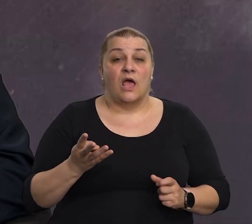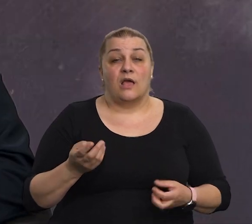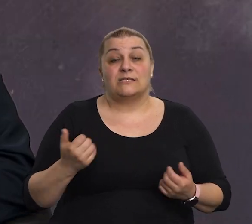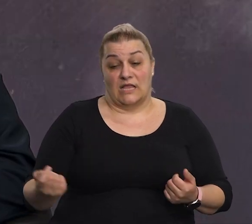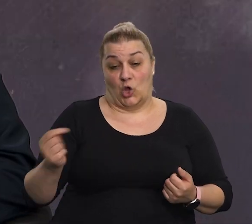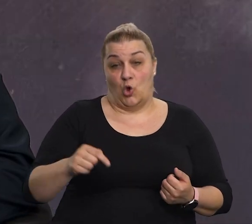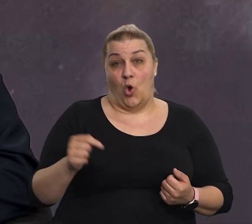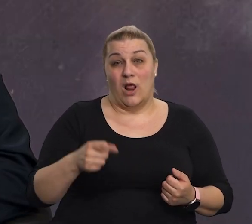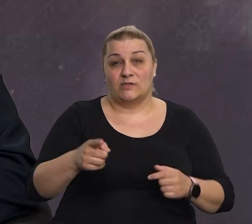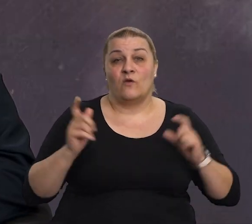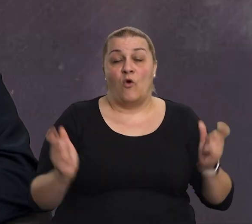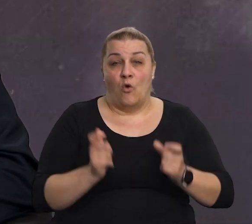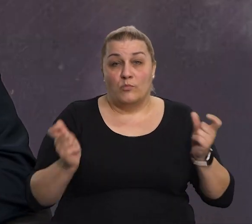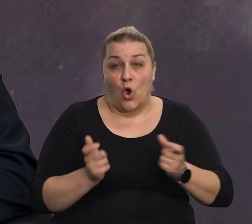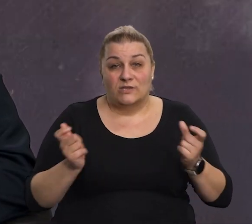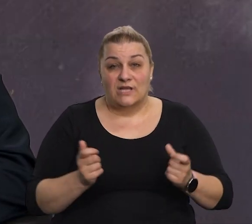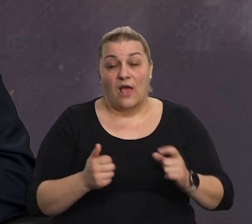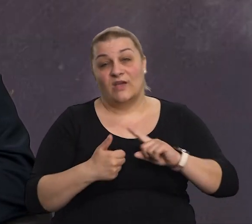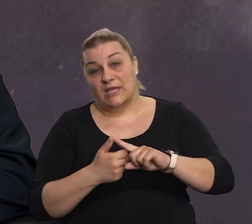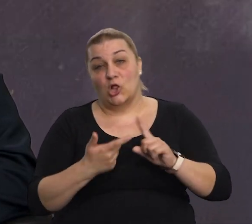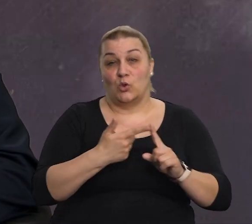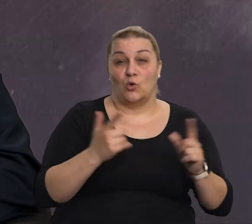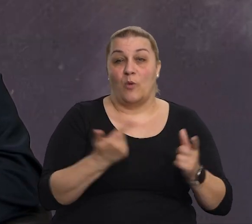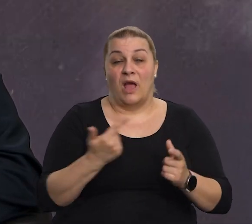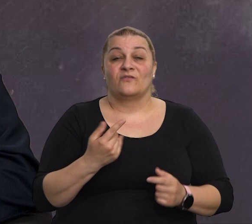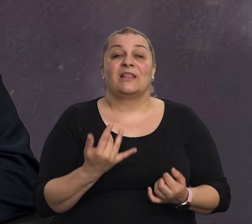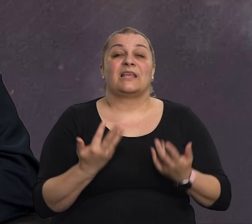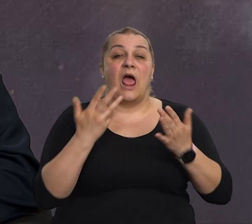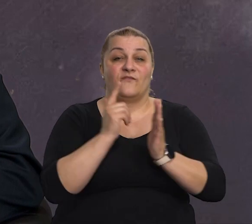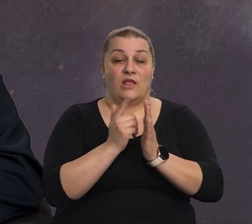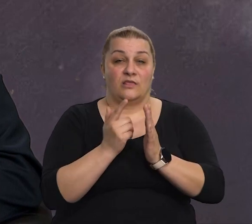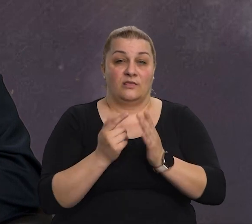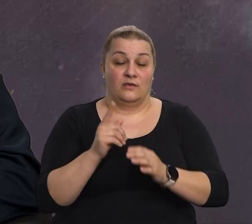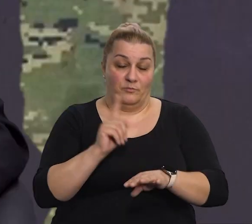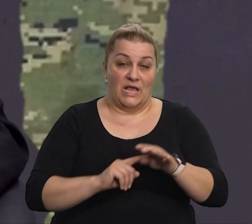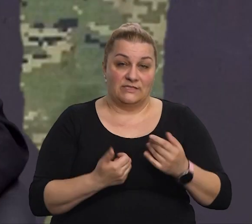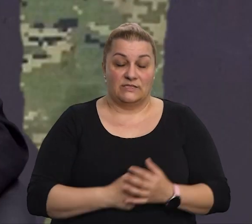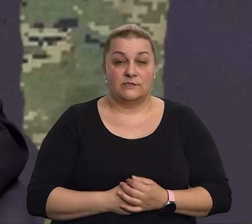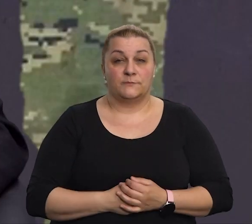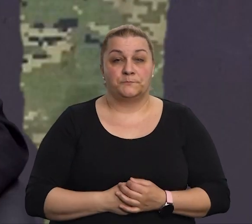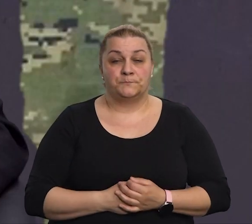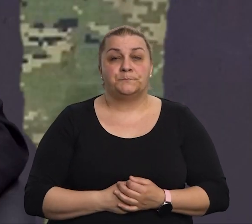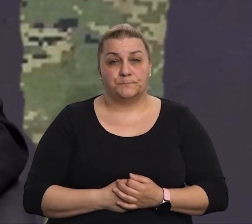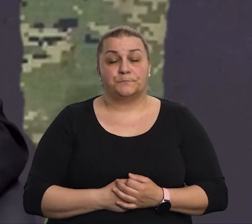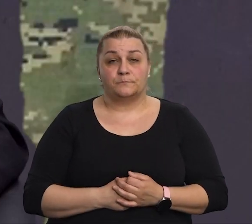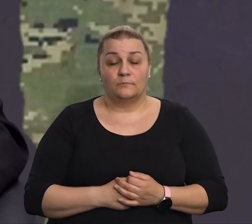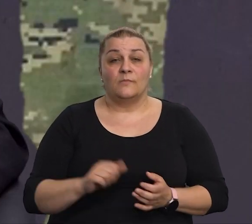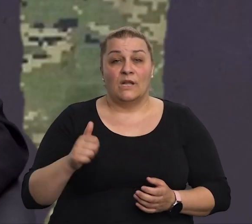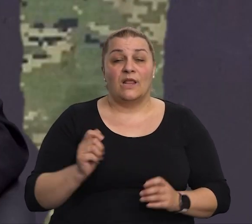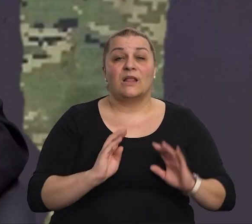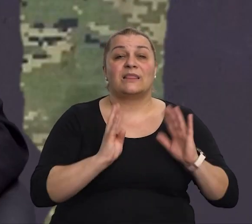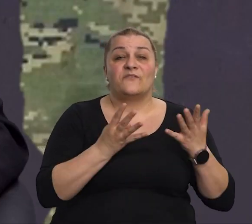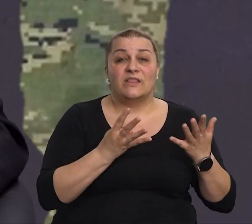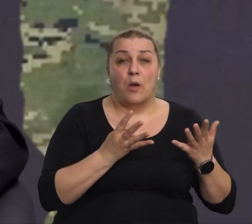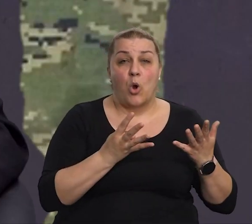se ti blagdani, te proslava i jedne i druge vaše postrebe u mjeseću travnju. Da. Pa vidite, sa devetom bojne hosa bili